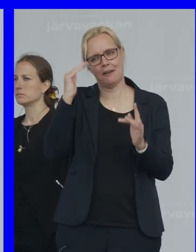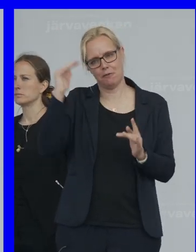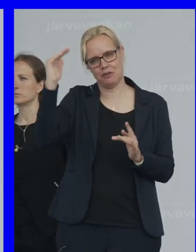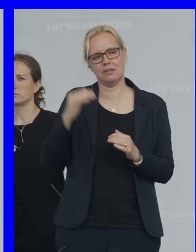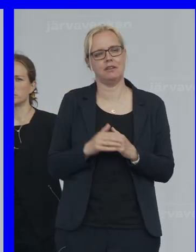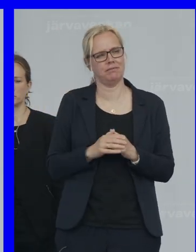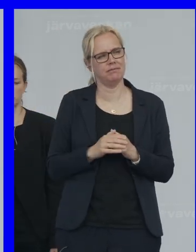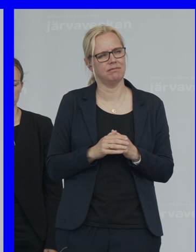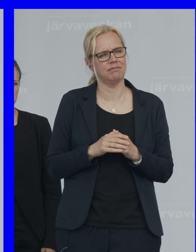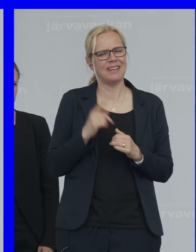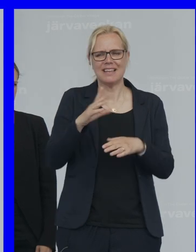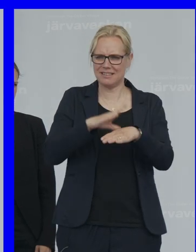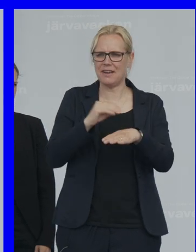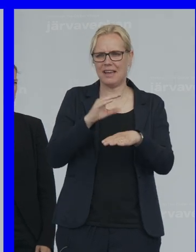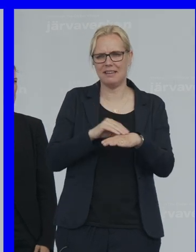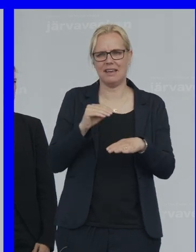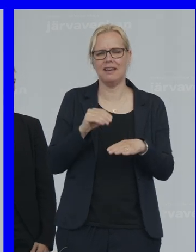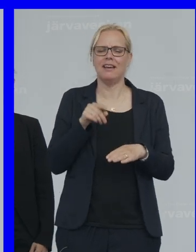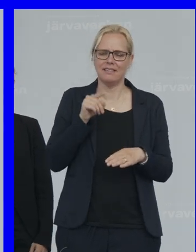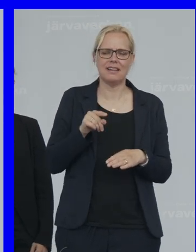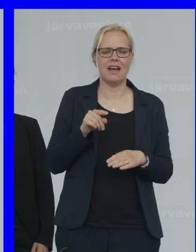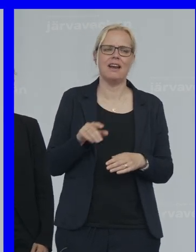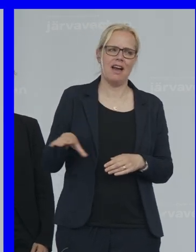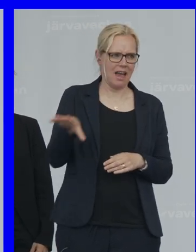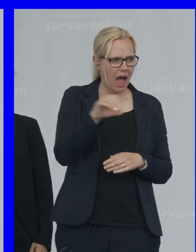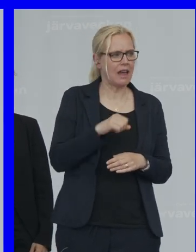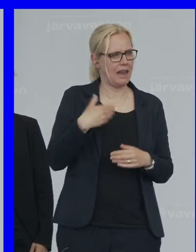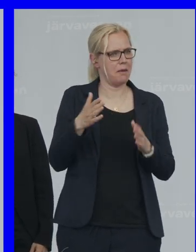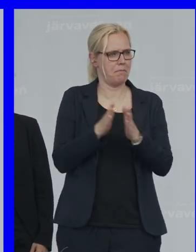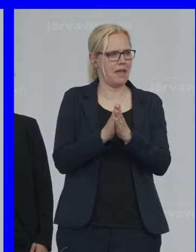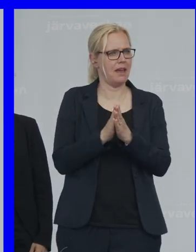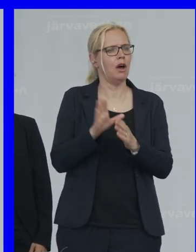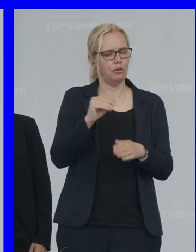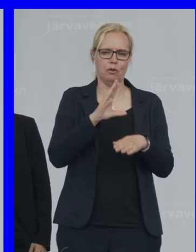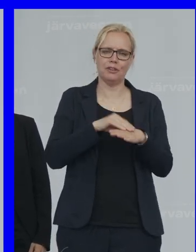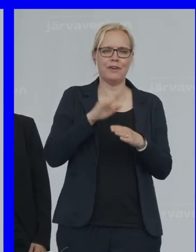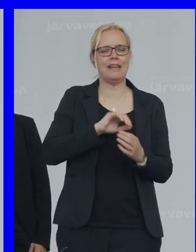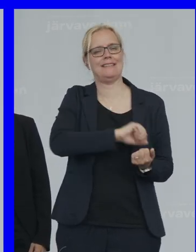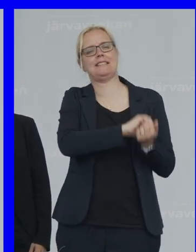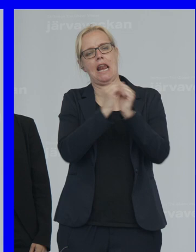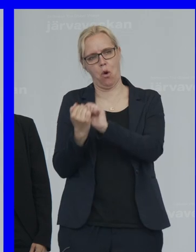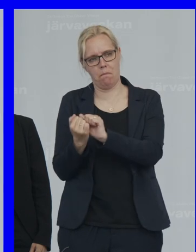Ett Sverige Där alla är med När Sverige ställer om